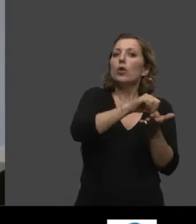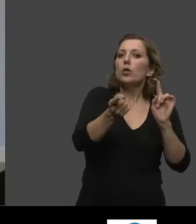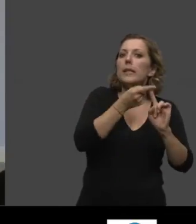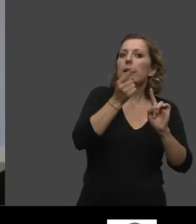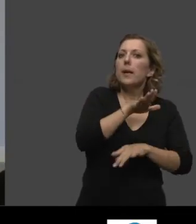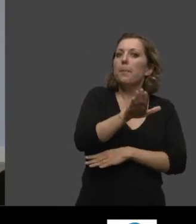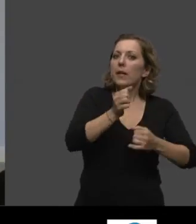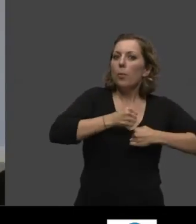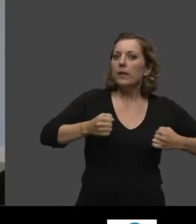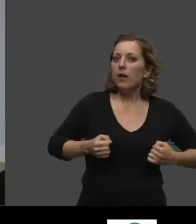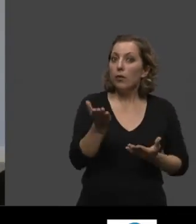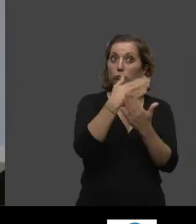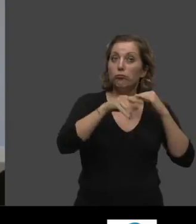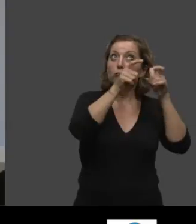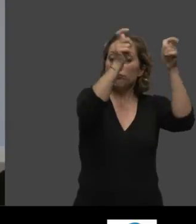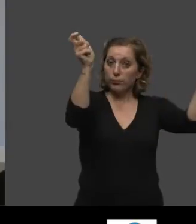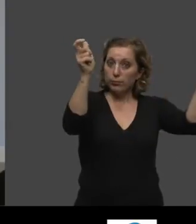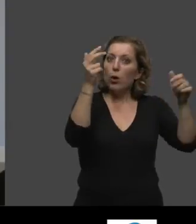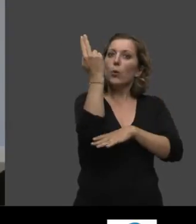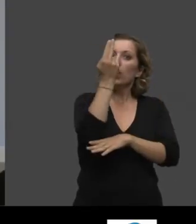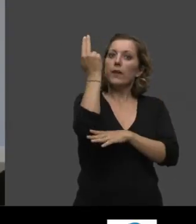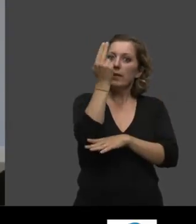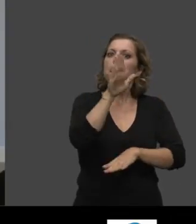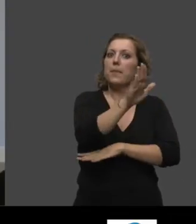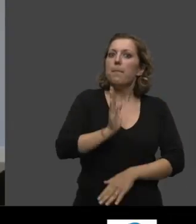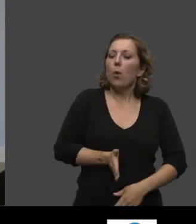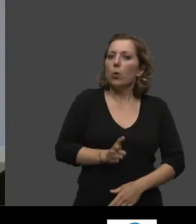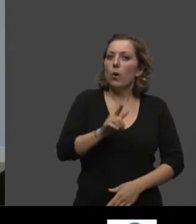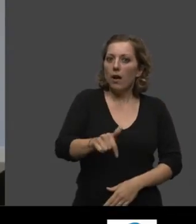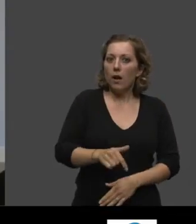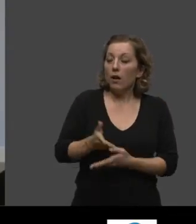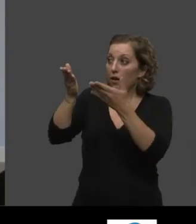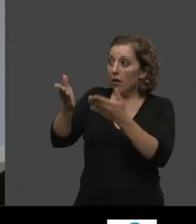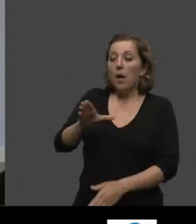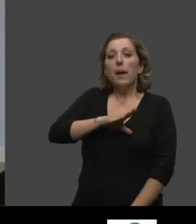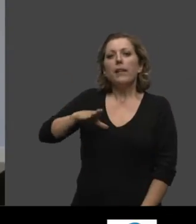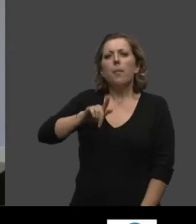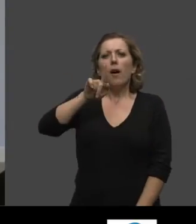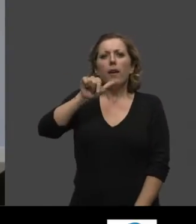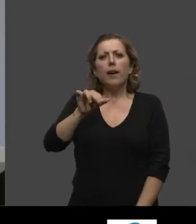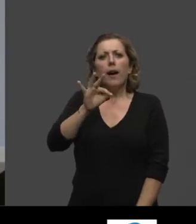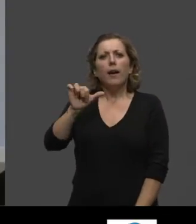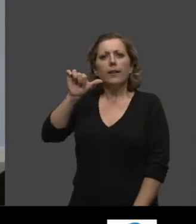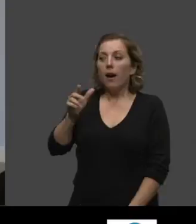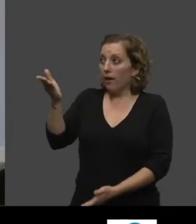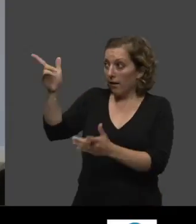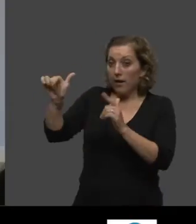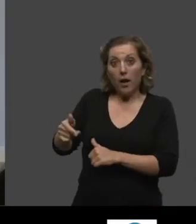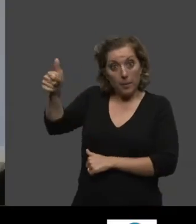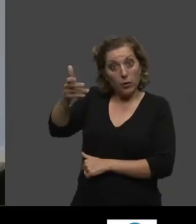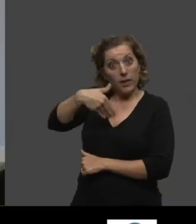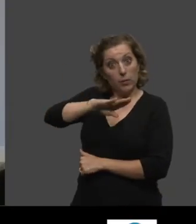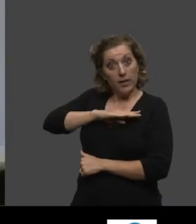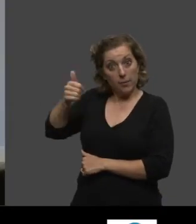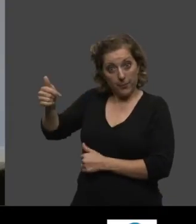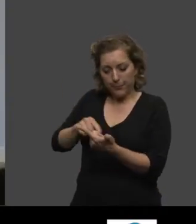'obésité, au sein du centre hospitalier universitaire, donc le professeur Blandine Gatta, qui est là à gauche, qui est responsable de ce centre,